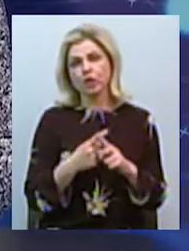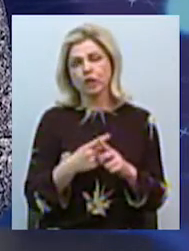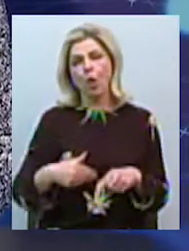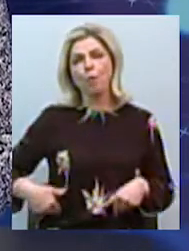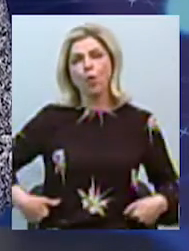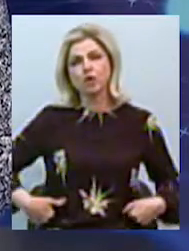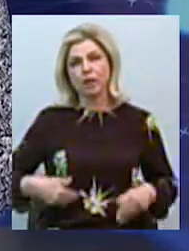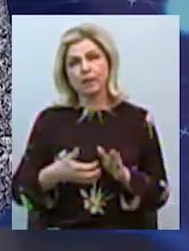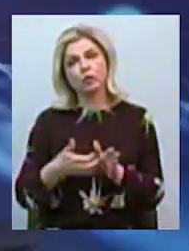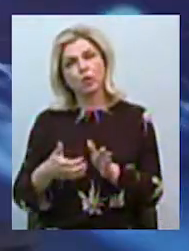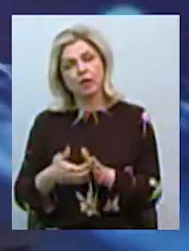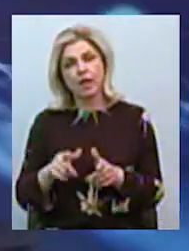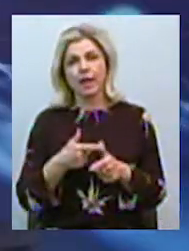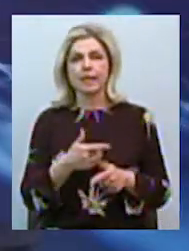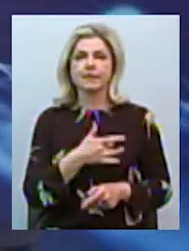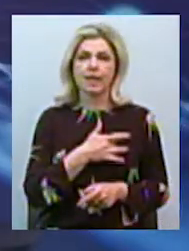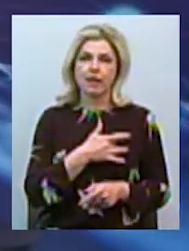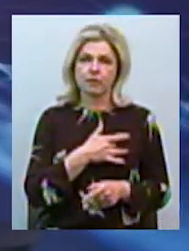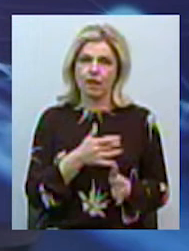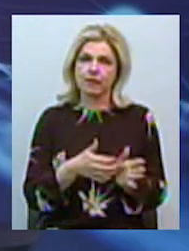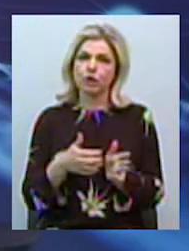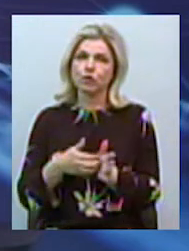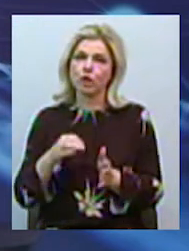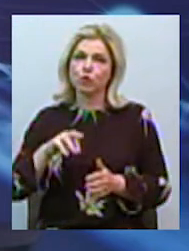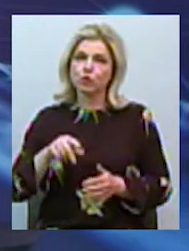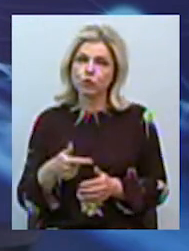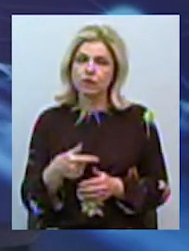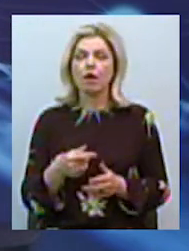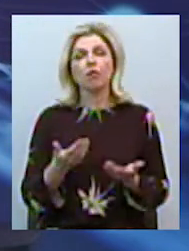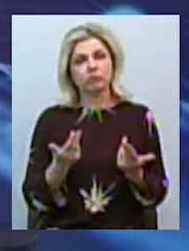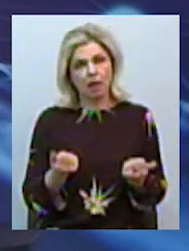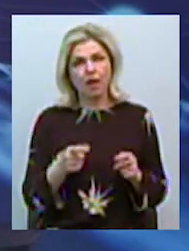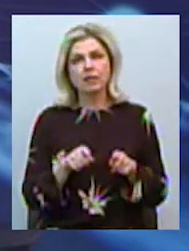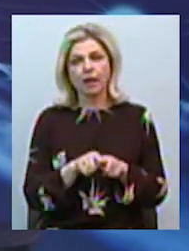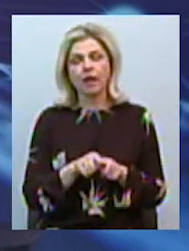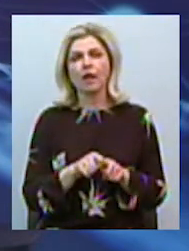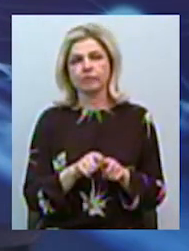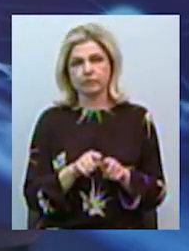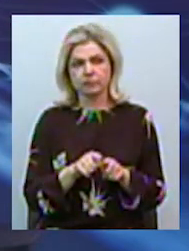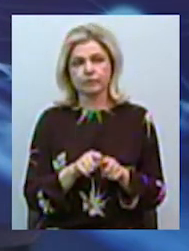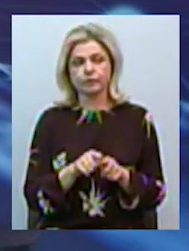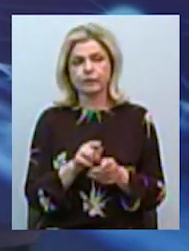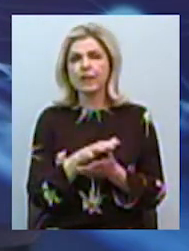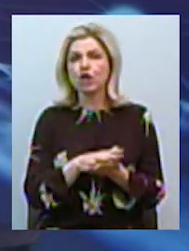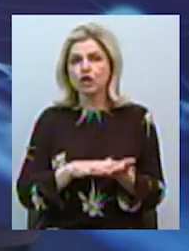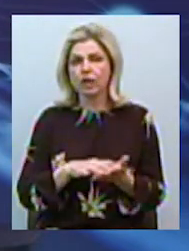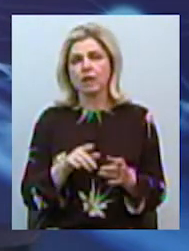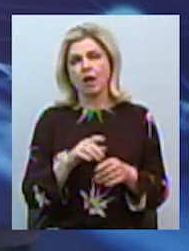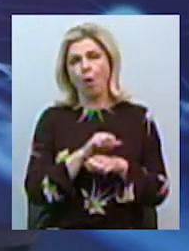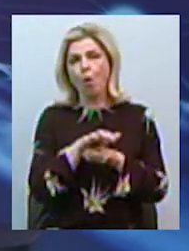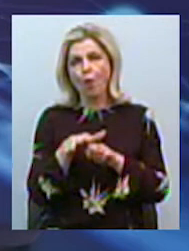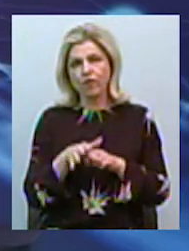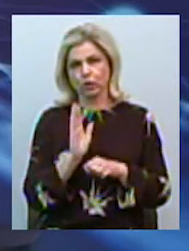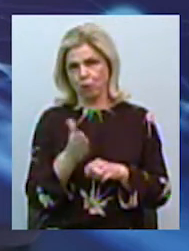недостаточність, або середічна недостаточність, тоді, звісно, такі течення, ковід-19